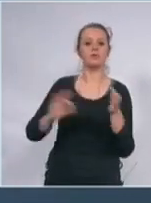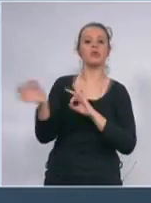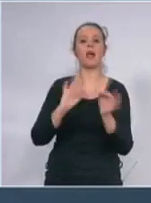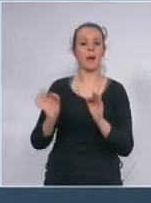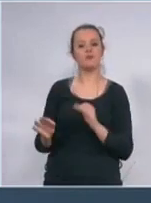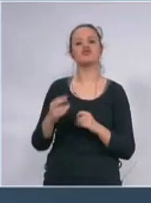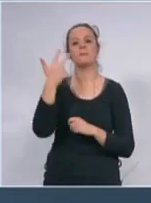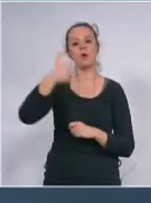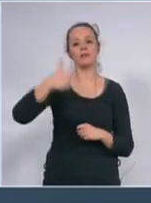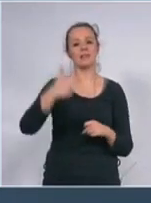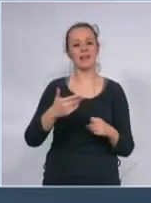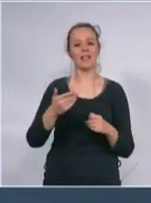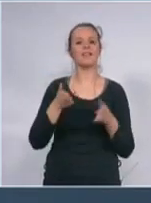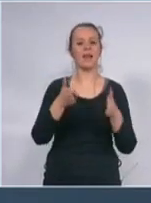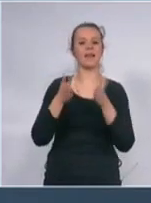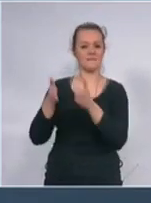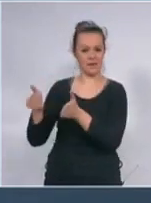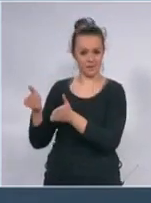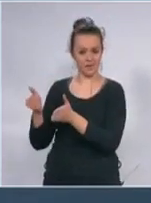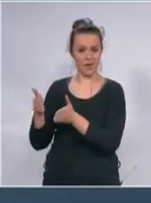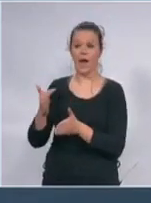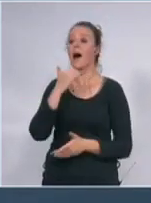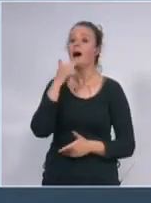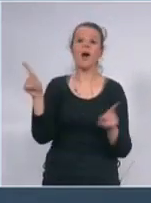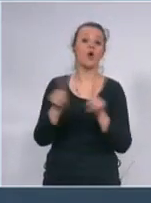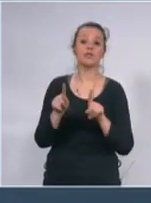ukoliko nam bude došao italijanski scenarijo